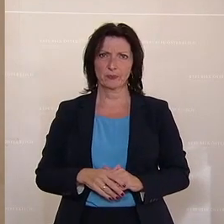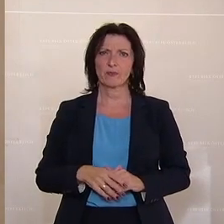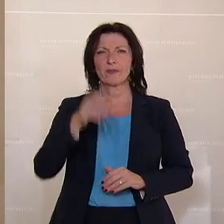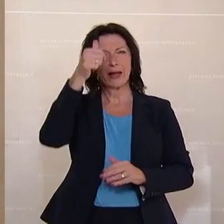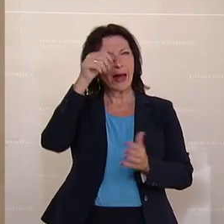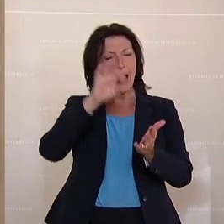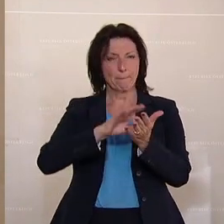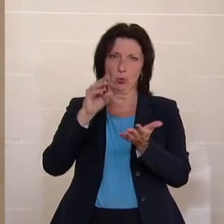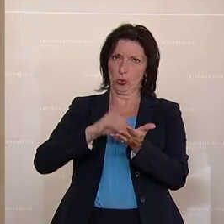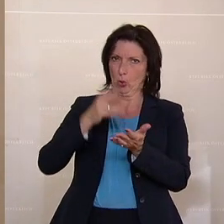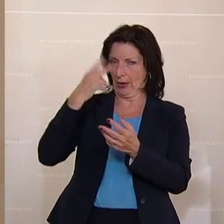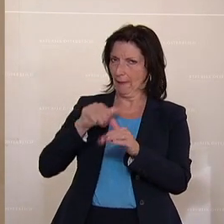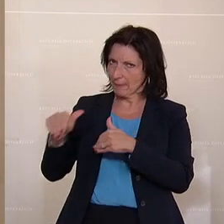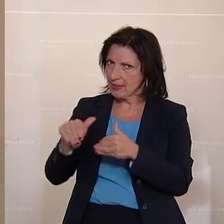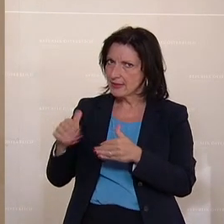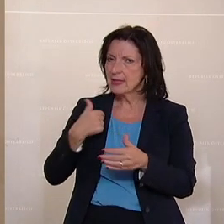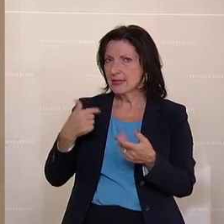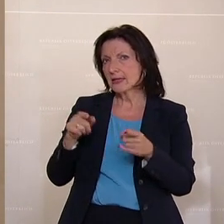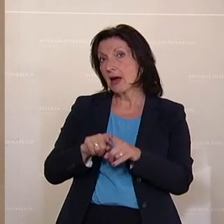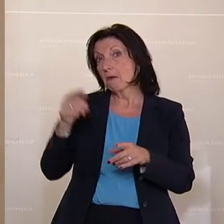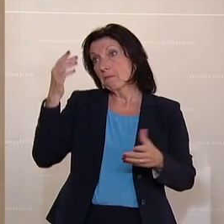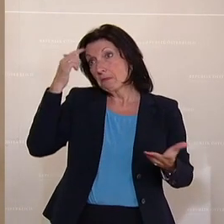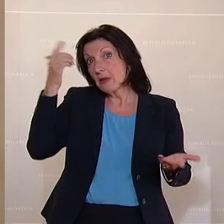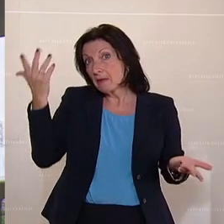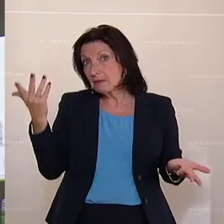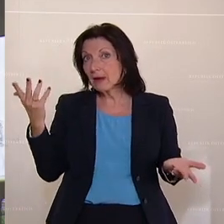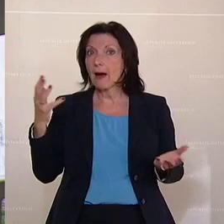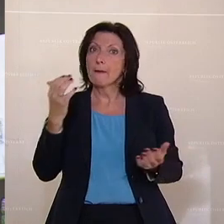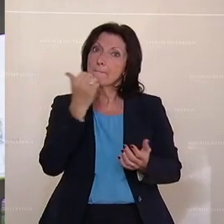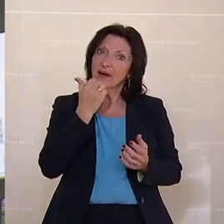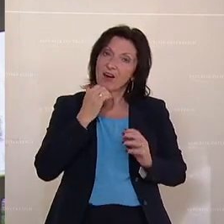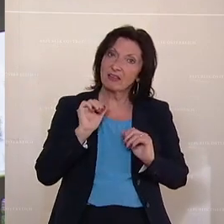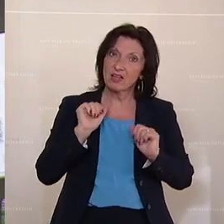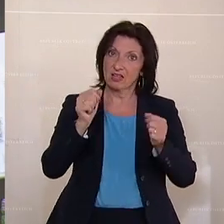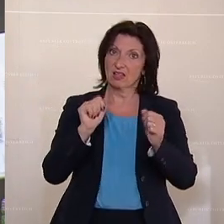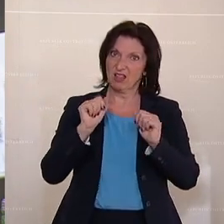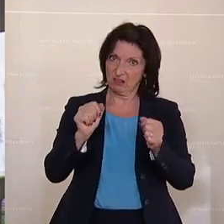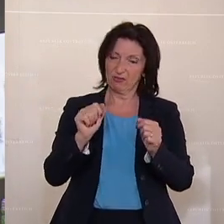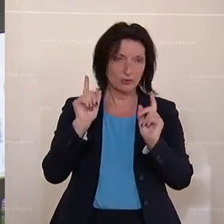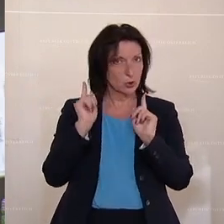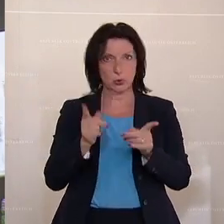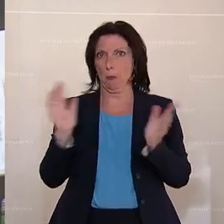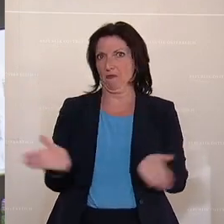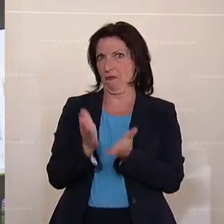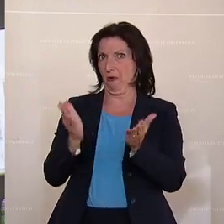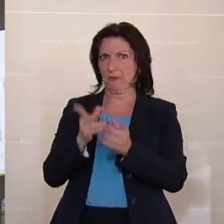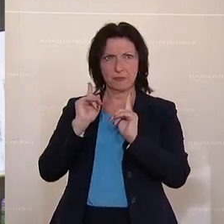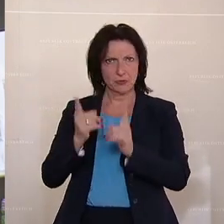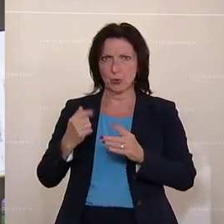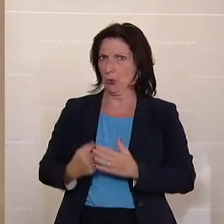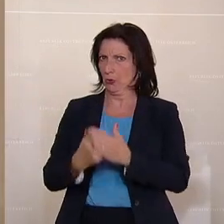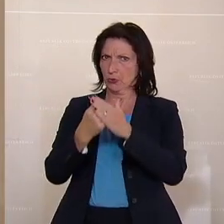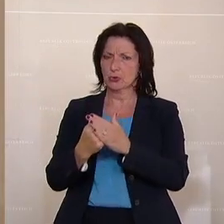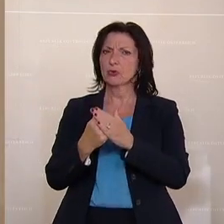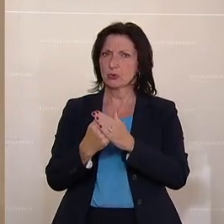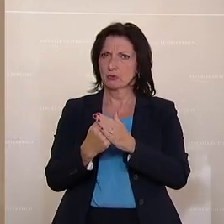Herr Bundesminister, zum Schluss. Ich denke auch, es wäre Aufgabe hier, private Initiativen massiv zu fördern und zu unterstützen. Der